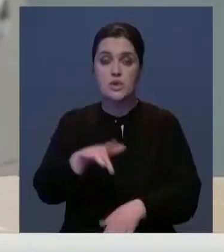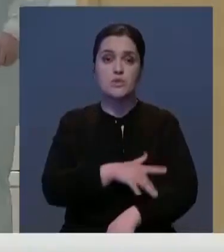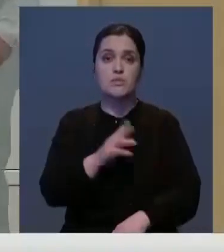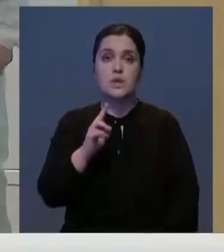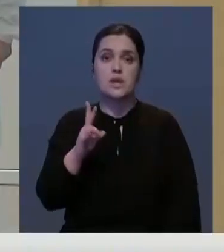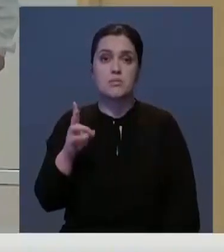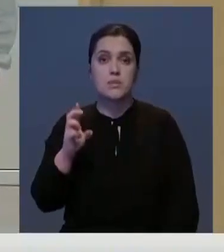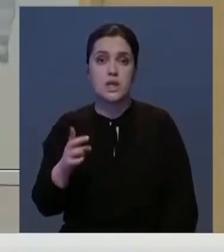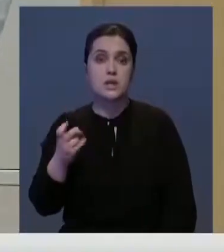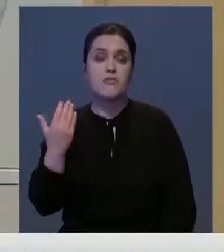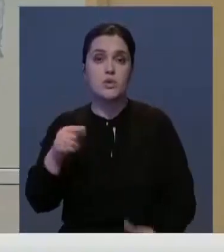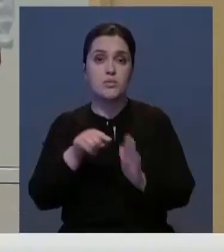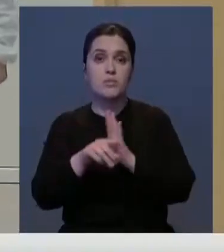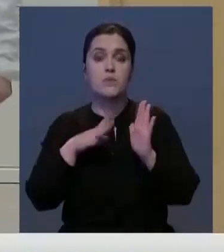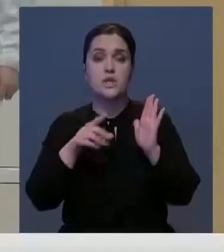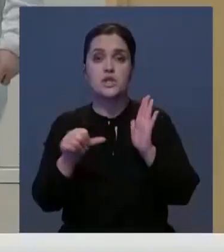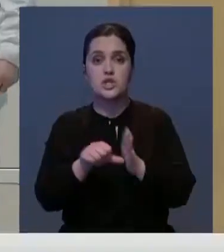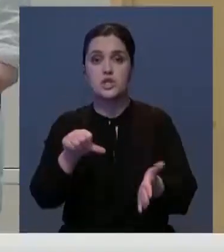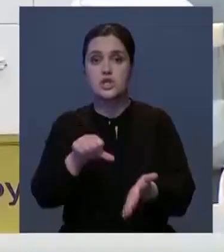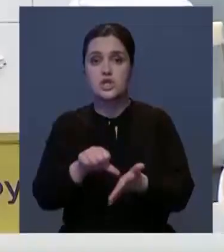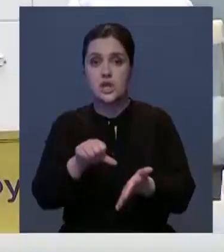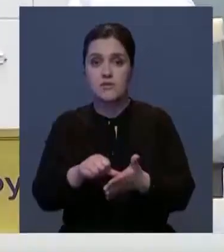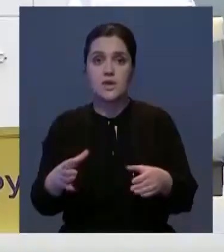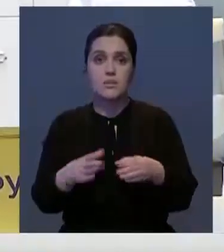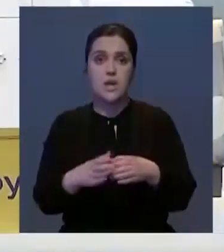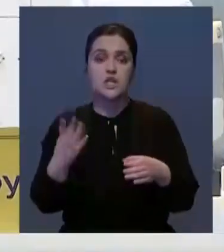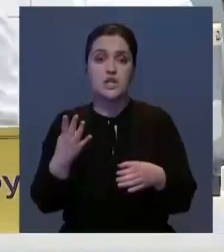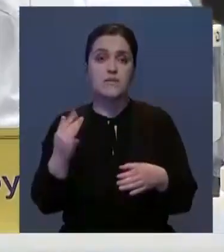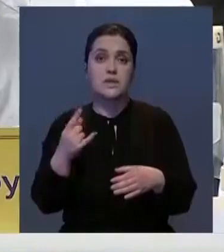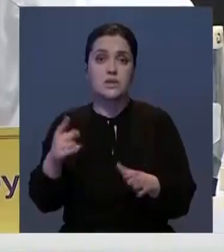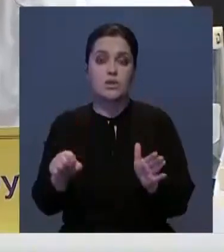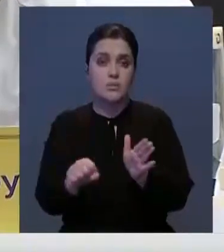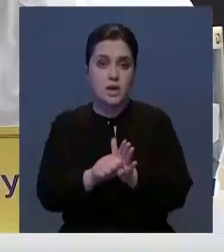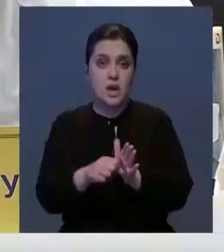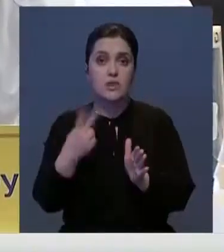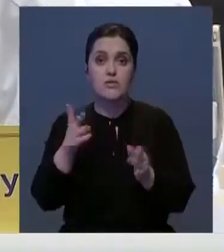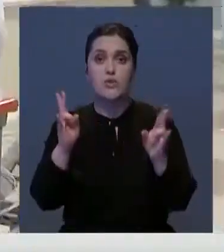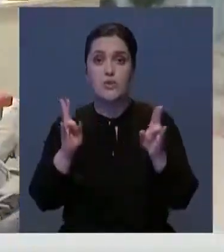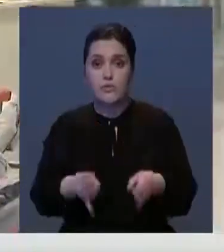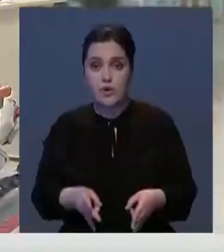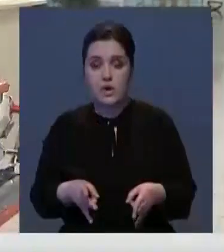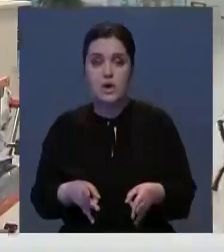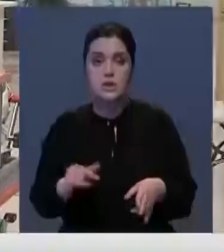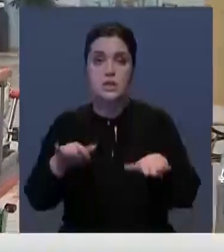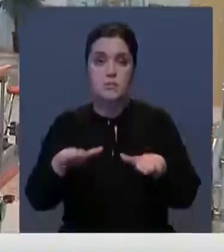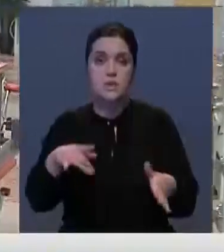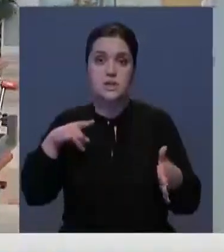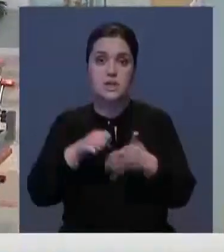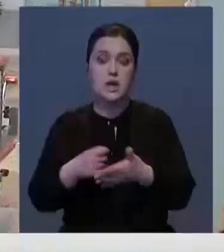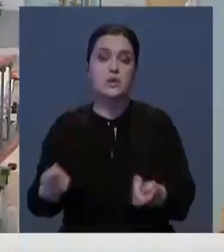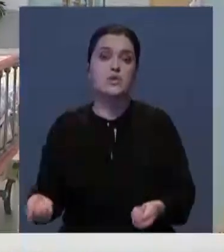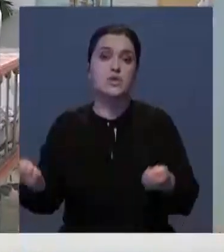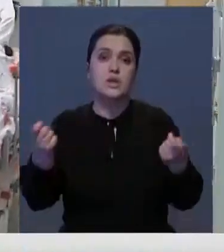авиационной службе КНБ. На его борту находились 6 членов экипажа, четверо из которых погибли. Двух пострадавших